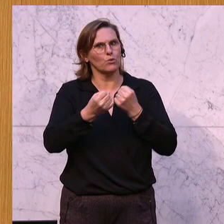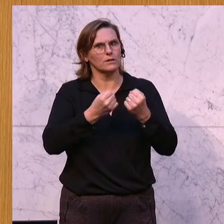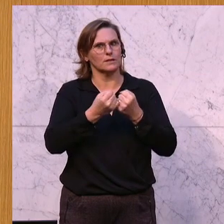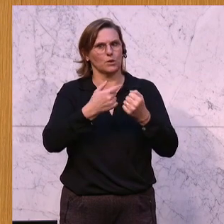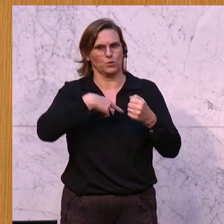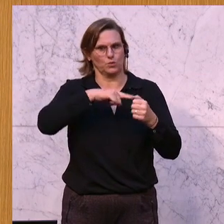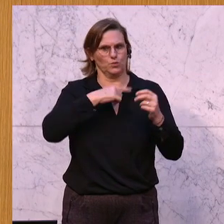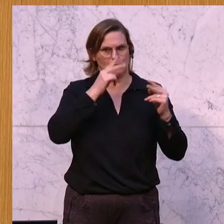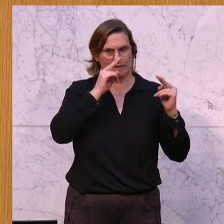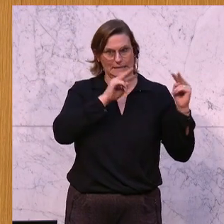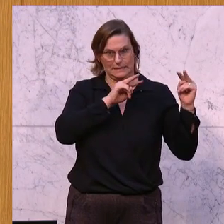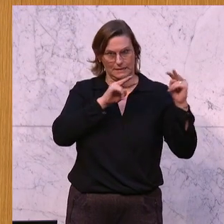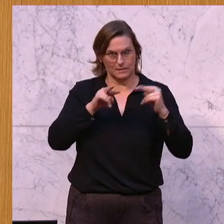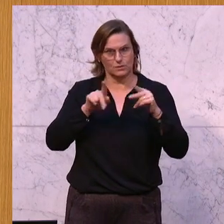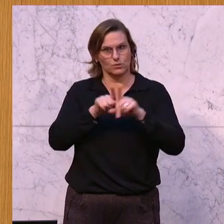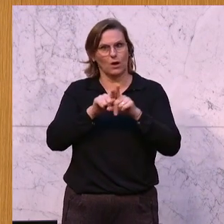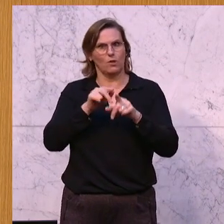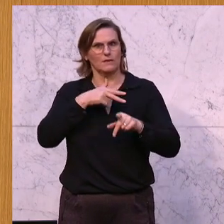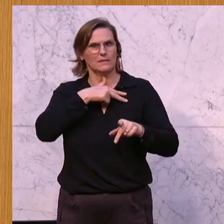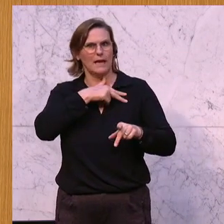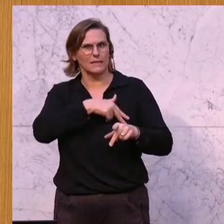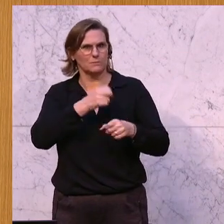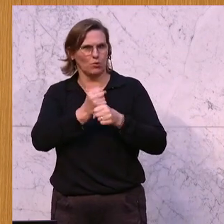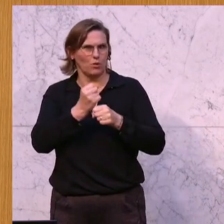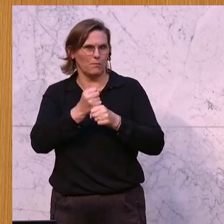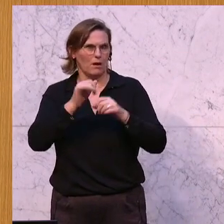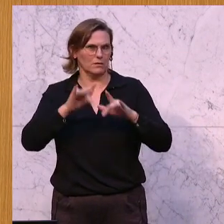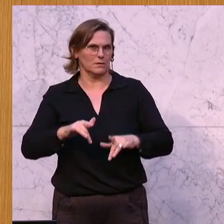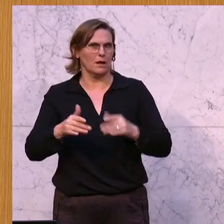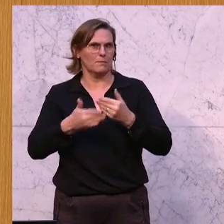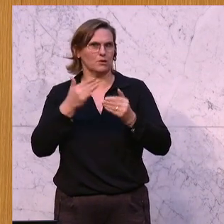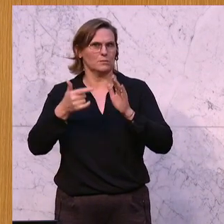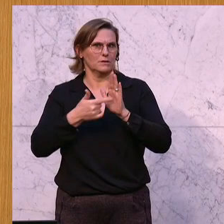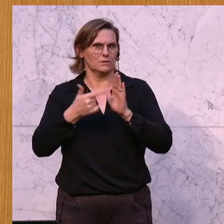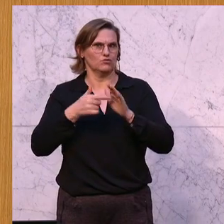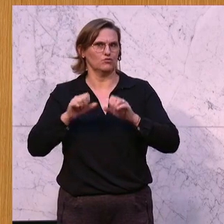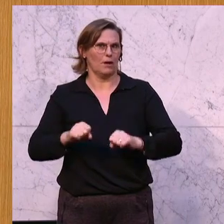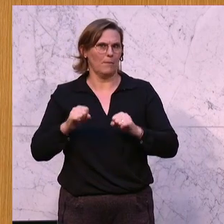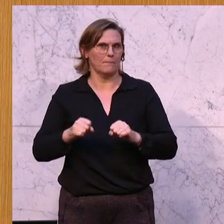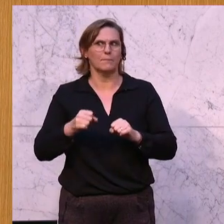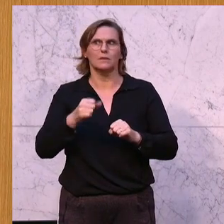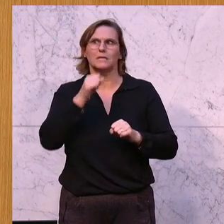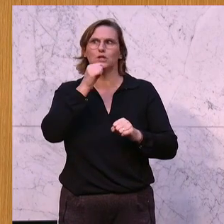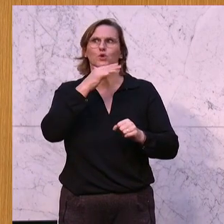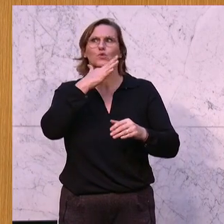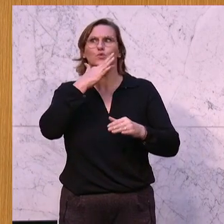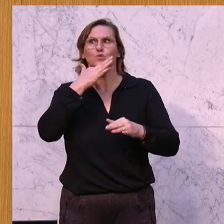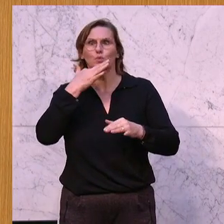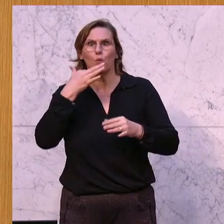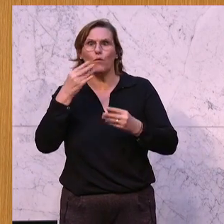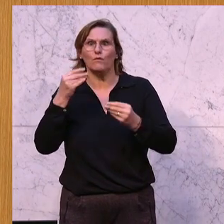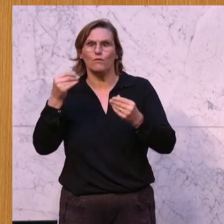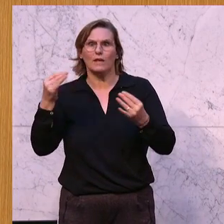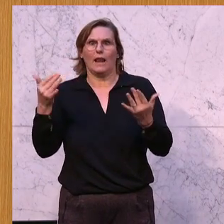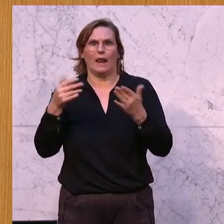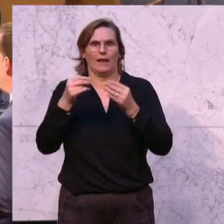Bundesregierung hier macht und auch, was die SPÖ in diesen Räumlichkeiten hier haben wir fordert. Es geht nicht darum, möglichst viel Geld auszugeben,